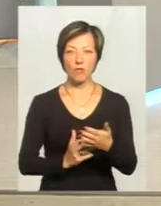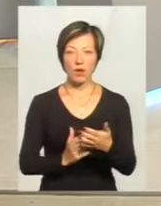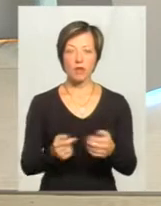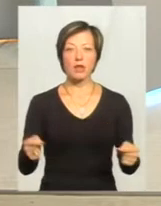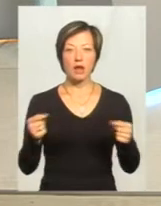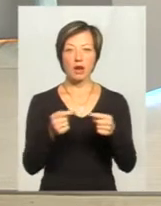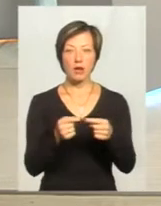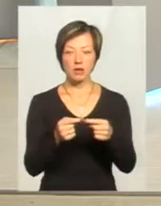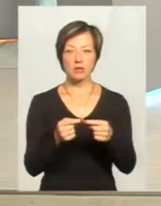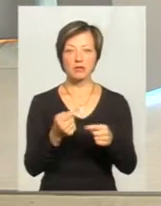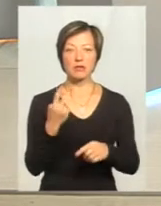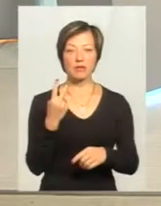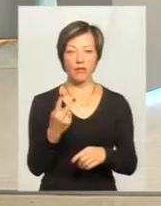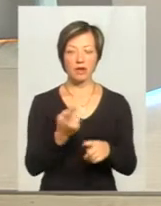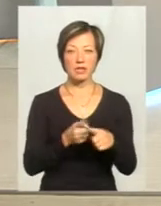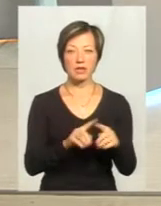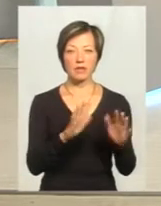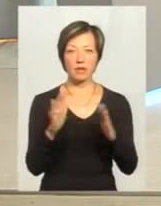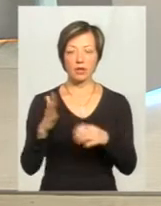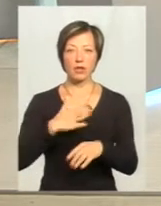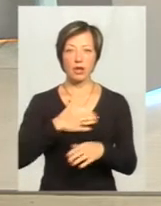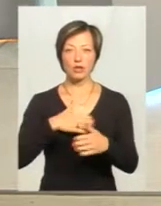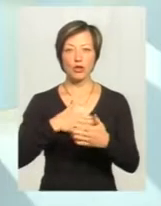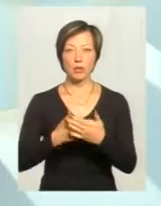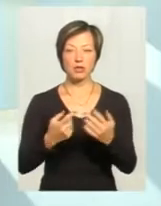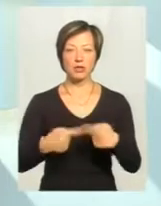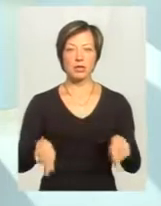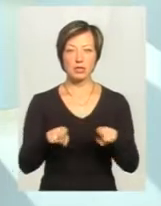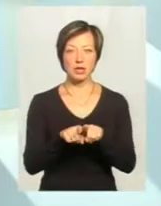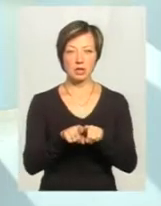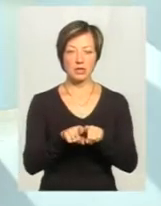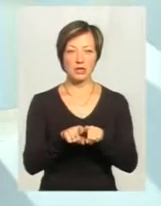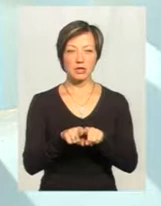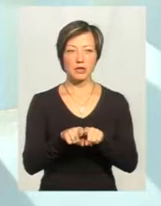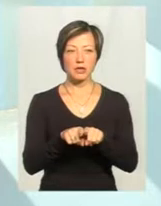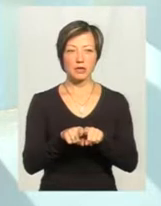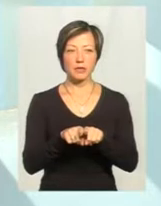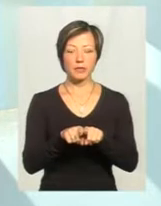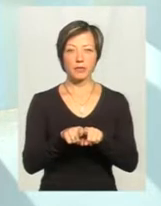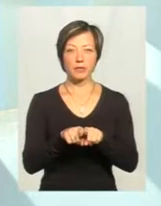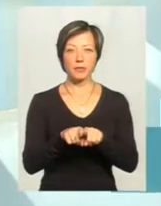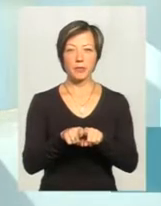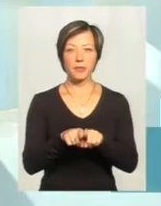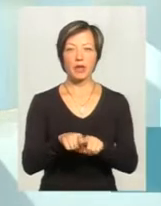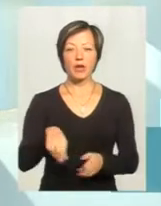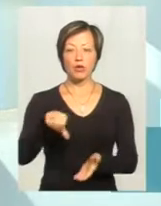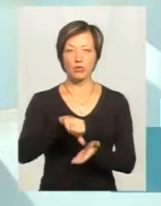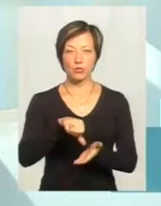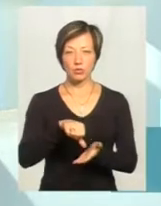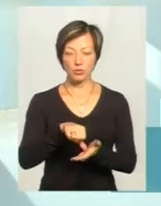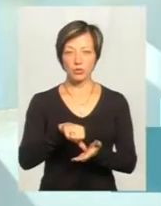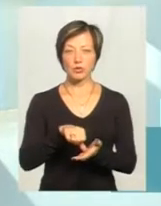якраз в два з цих випадки наша громадська організація приймала власноруч участь у